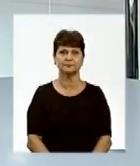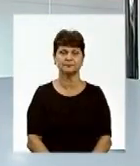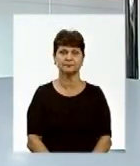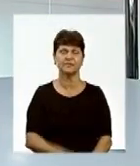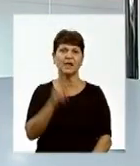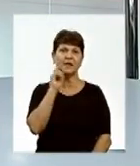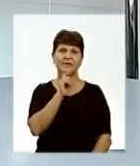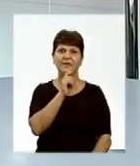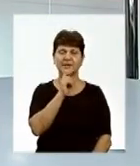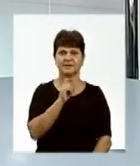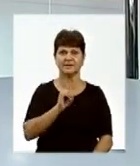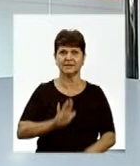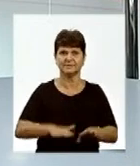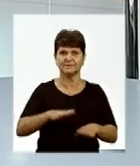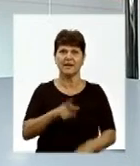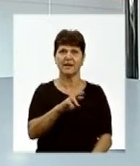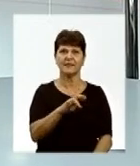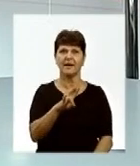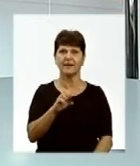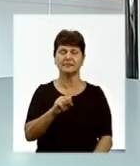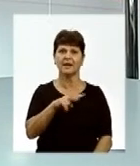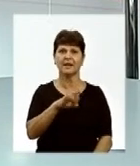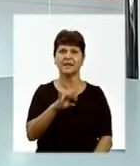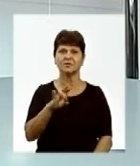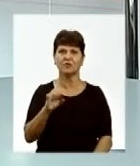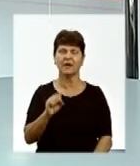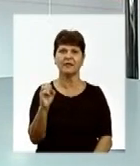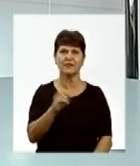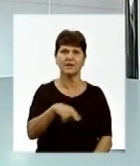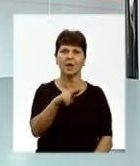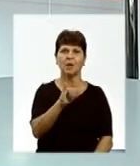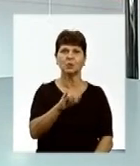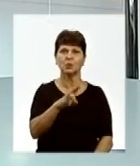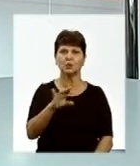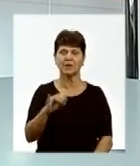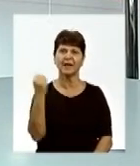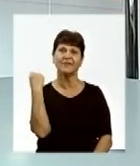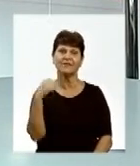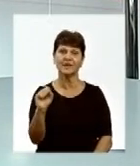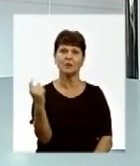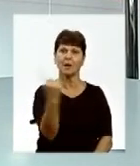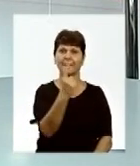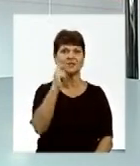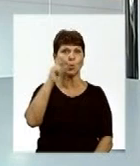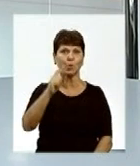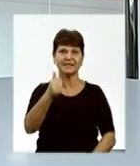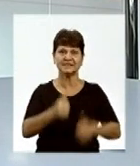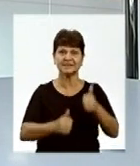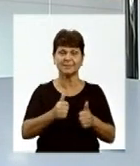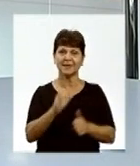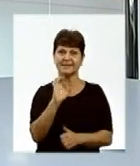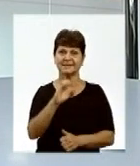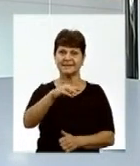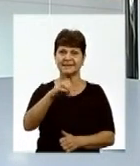Вінницькі степістки Яна Лісова та Євгенія Дудник. Дудник та Насюк вибороли першість на українських змаганнях зі